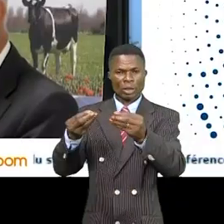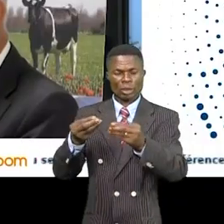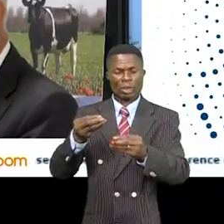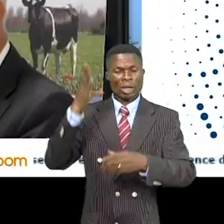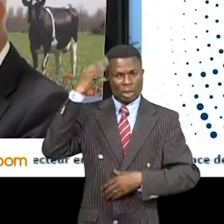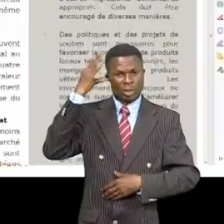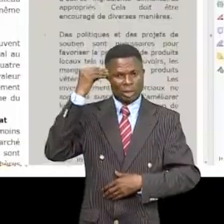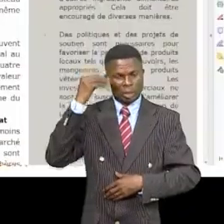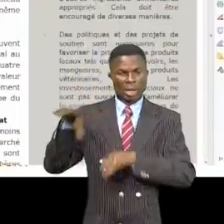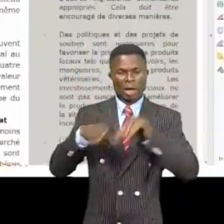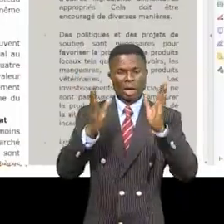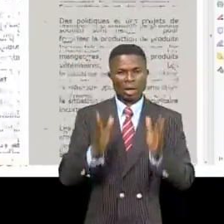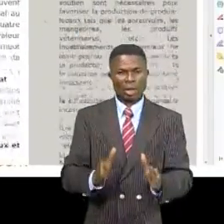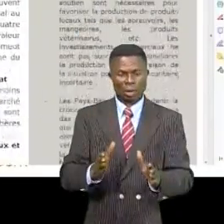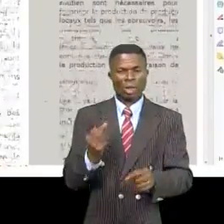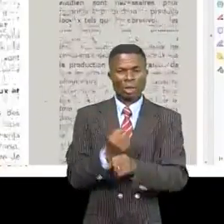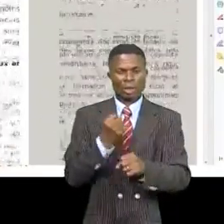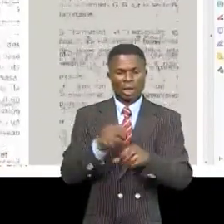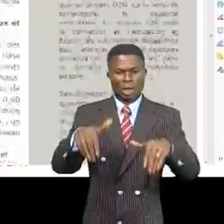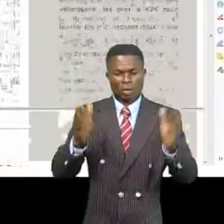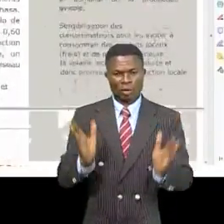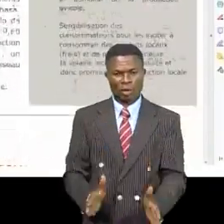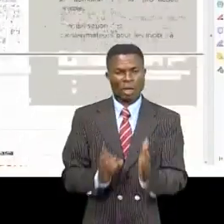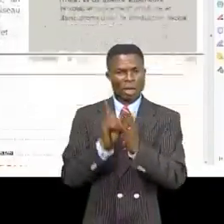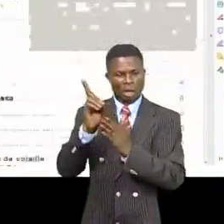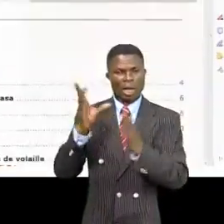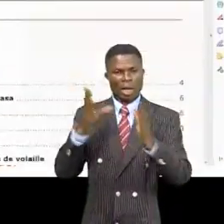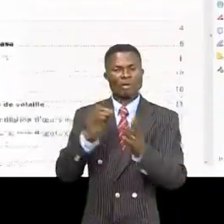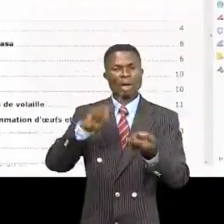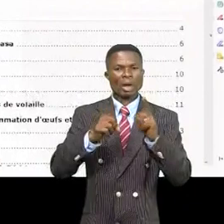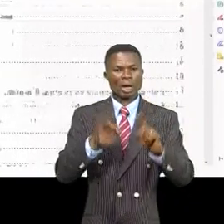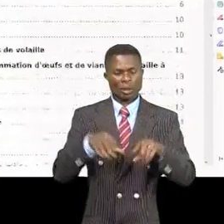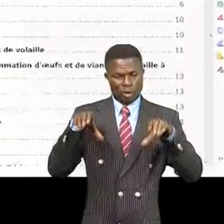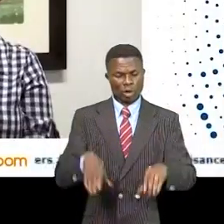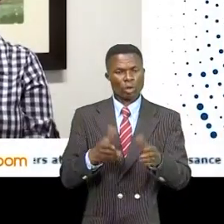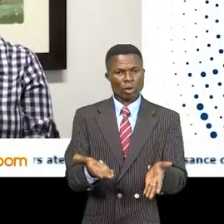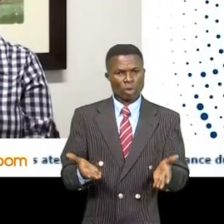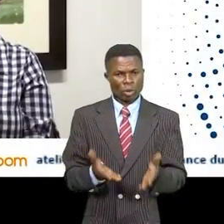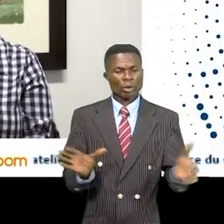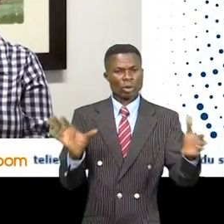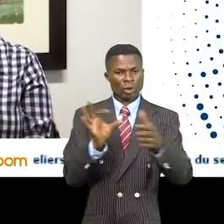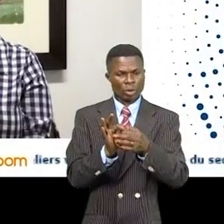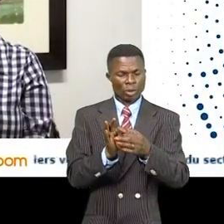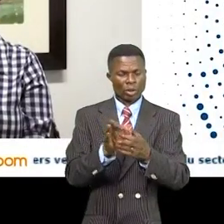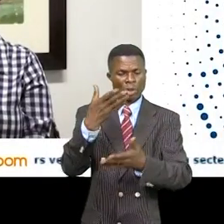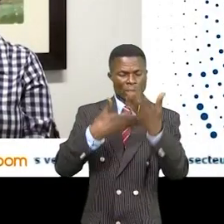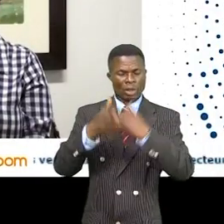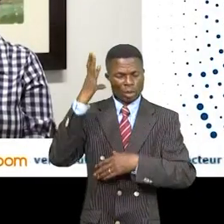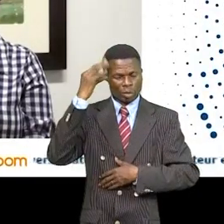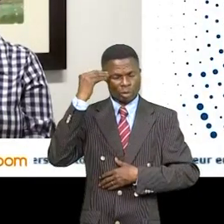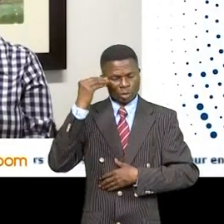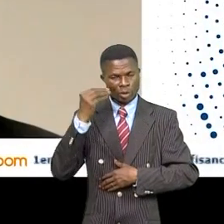'expertise des acteurs du secteur avicole néerlandais avec l'ère homologue à RDC et d'identifier les possibilités de